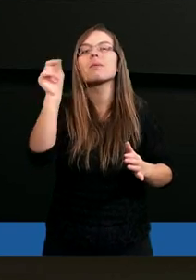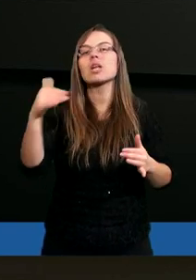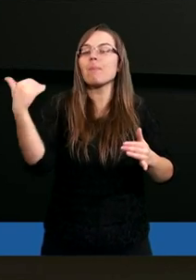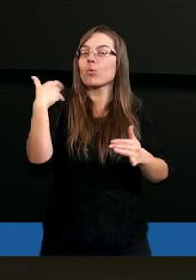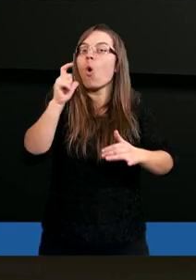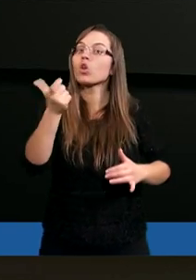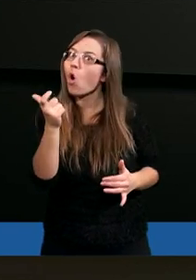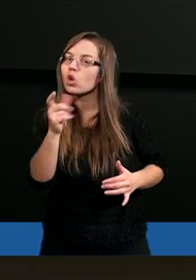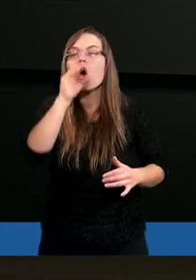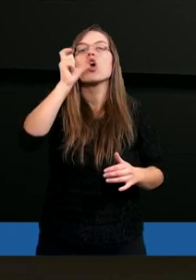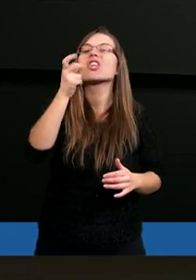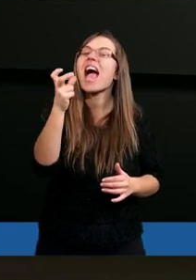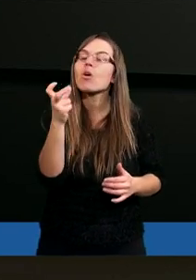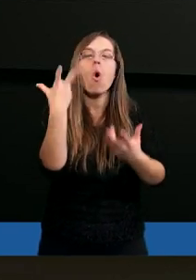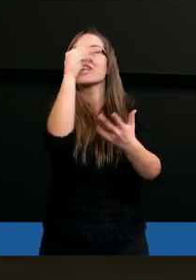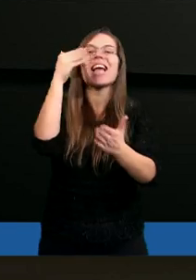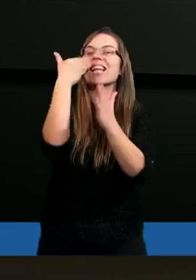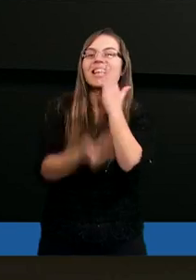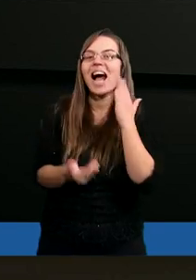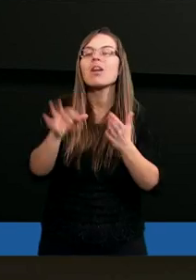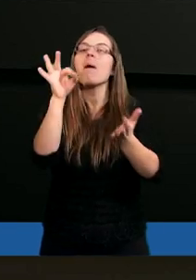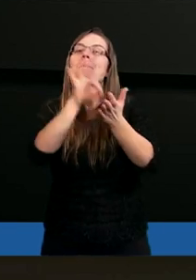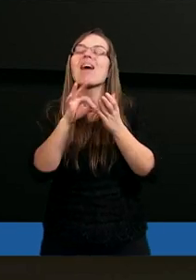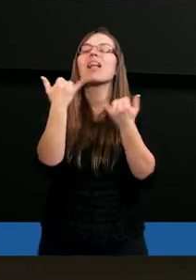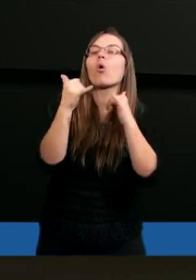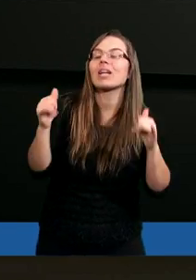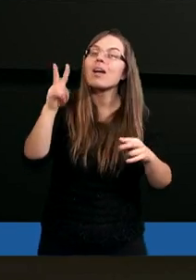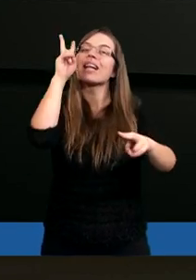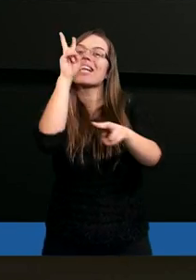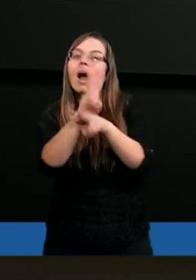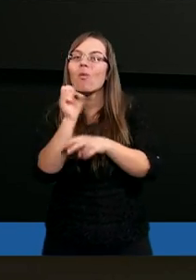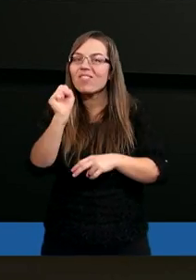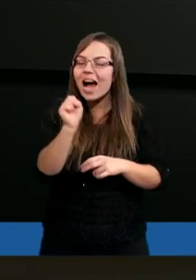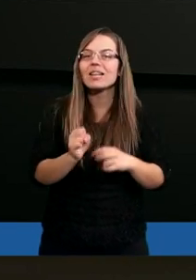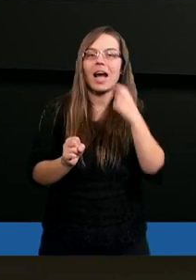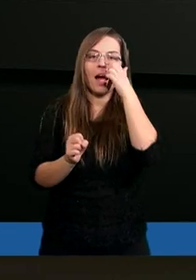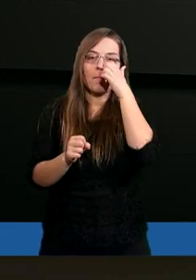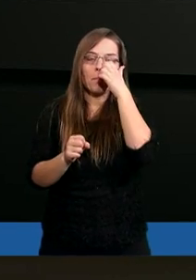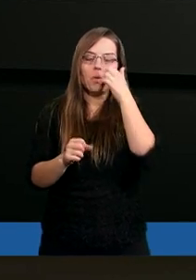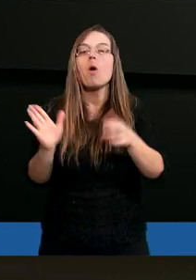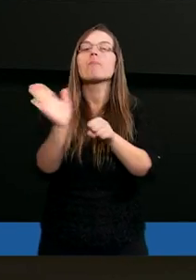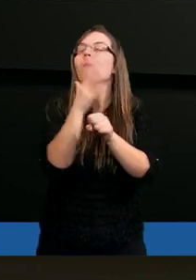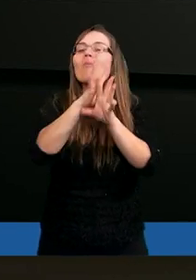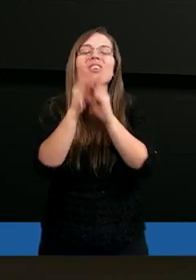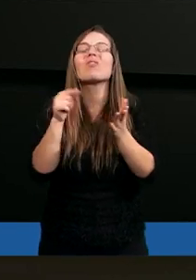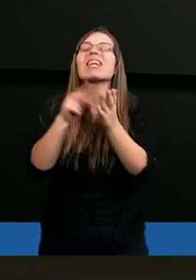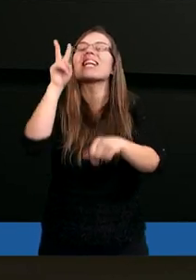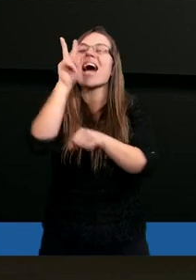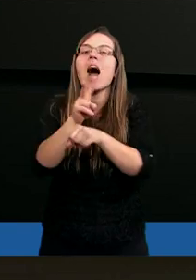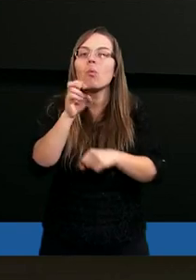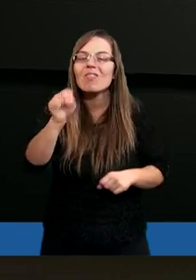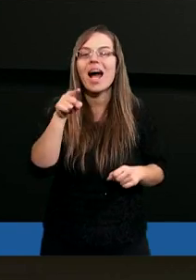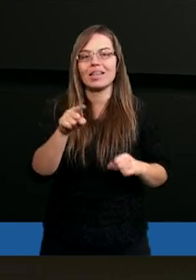było coś, czego nie stracił. Pewnego rodzaju zaufania. Zapewne pomimo wszystko zaufania.